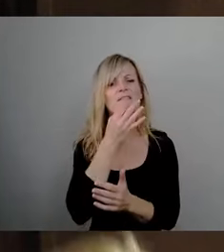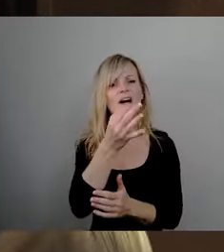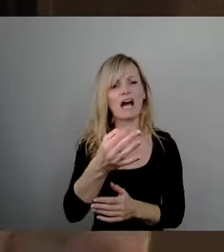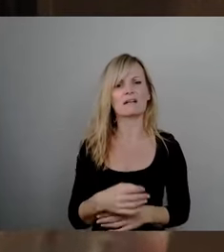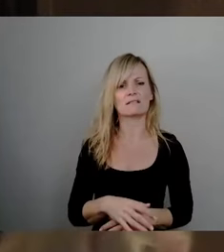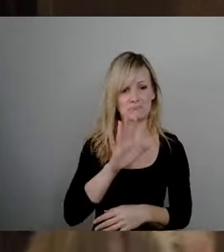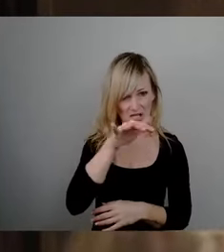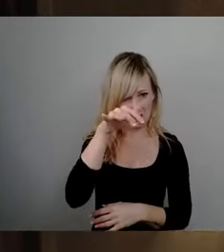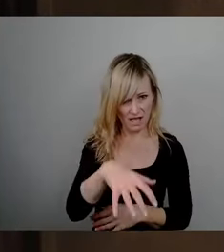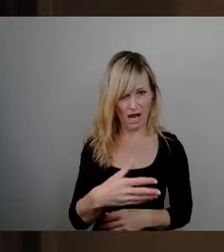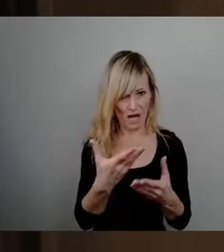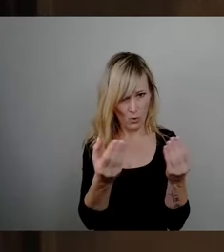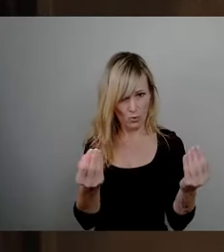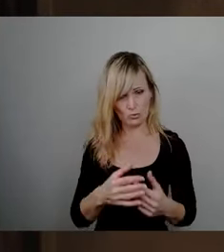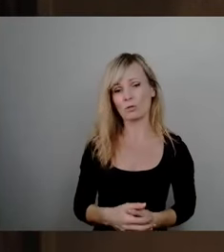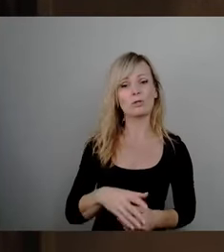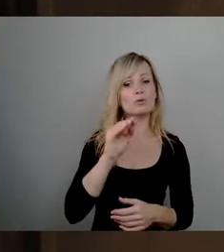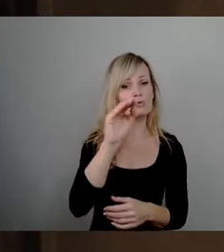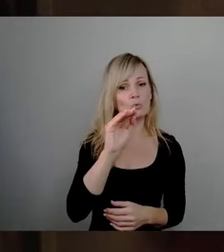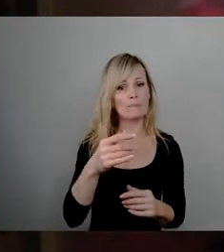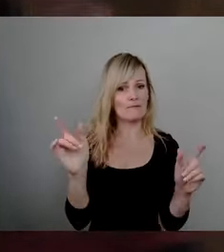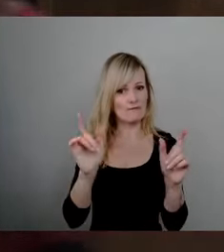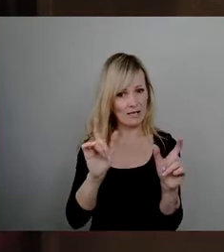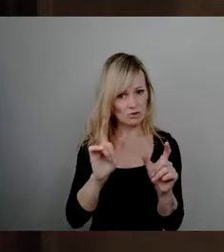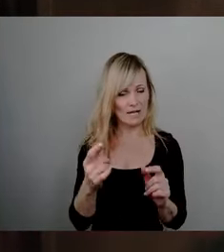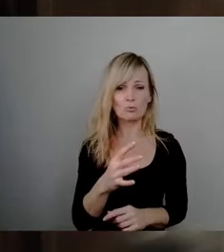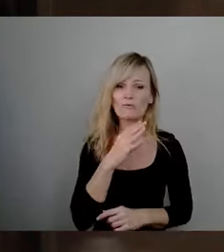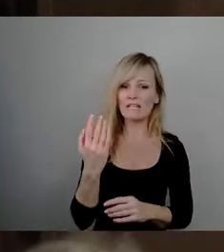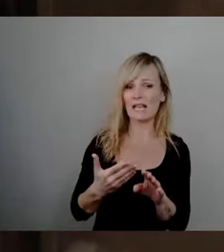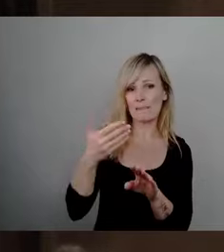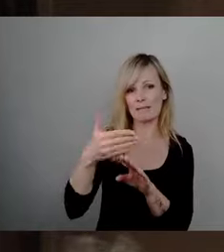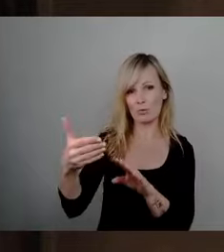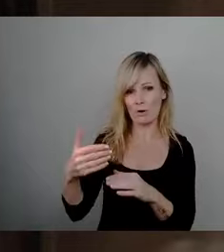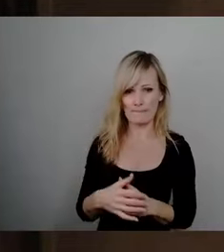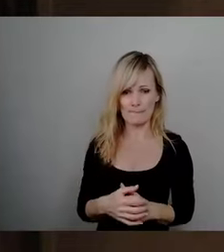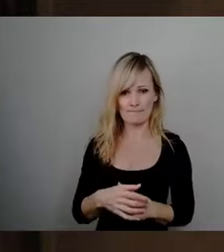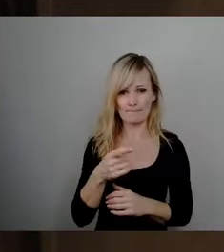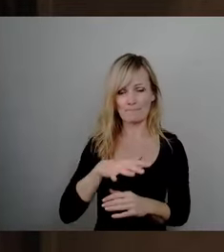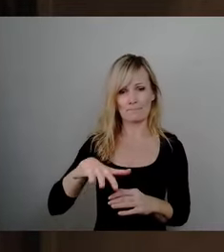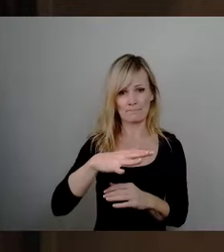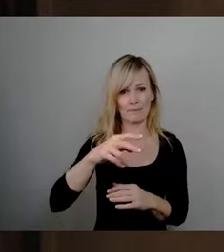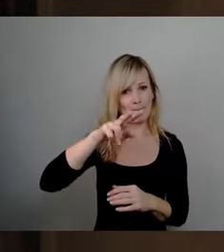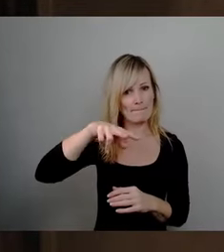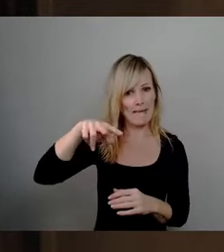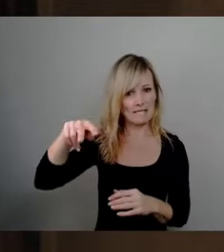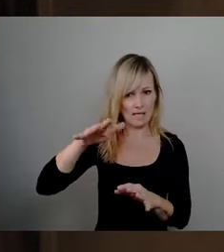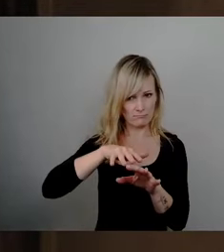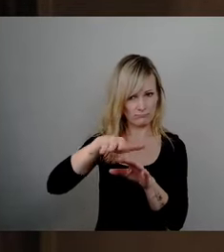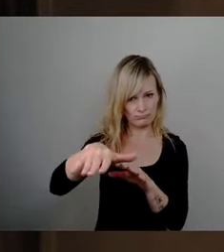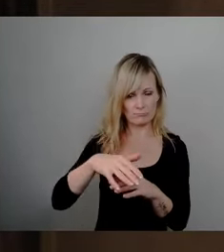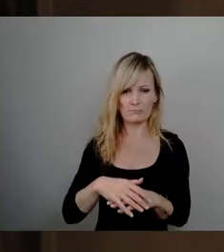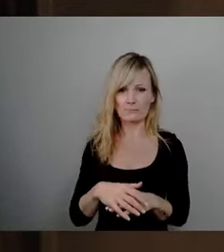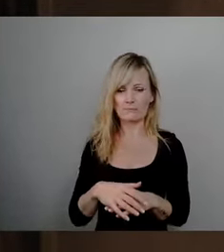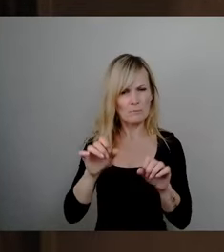um bei zukünftigen Veranstaltungen mit hohem Besucheraufkommen auf dem Messegelände die Ampelschaltung an der